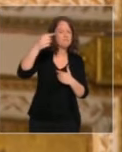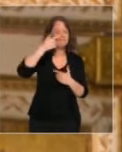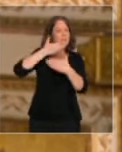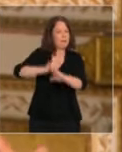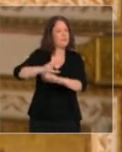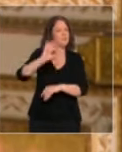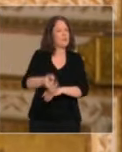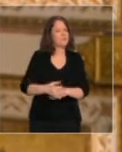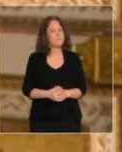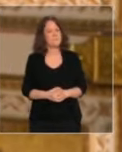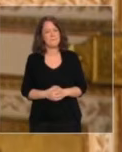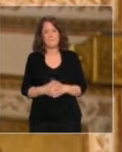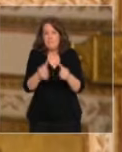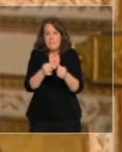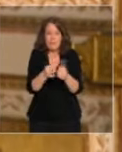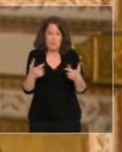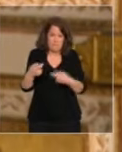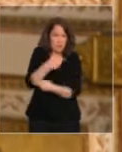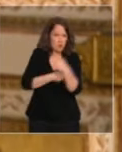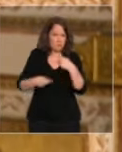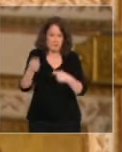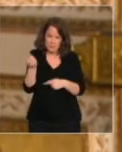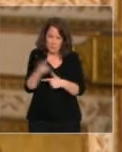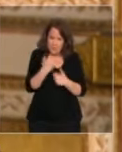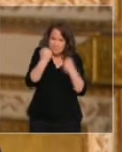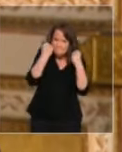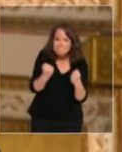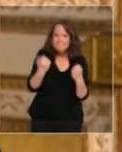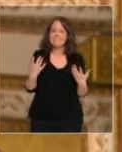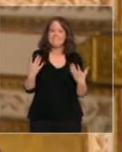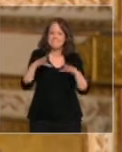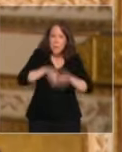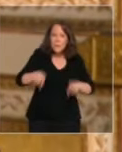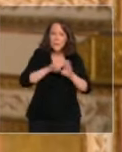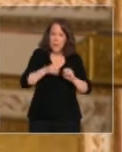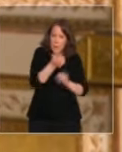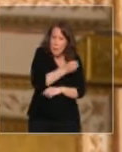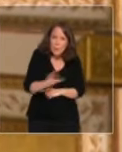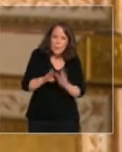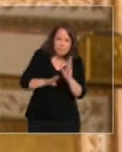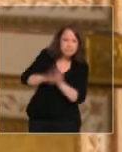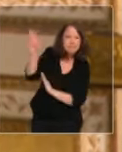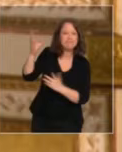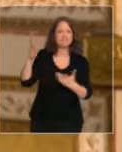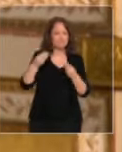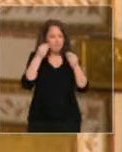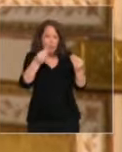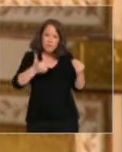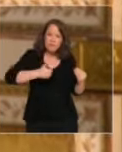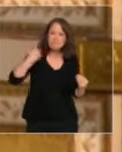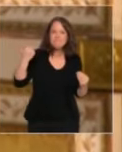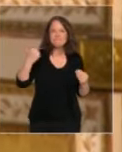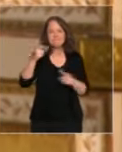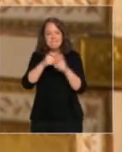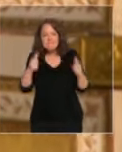Il nous faudra rebâtir notre économie plus forte afin de produire et redonner plein espoir à nos salariés et nos entrepreneurs, garder notre